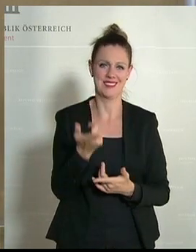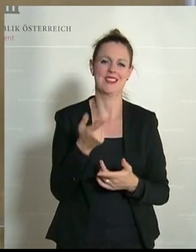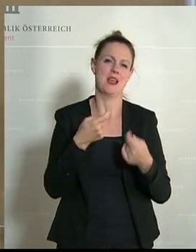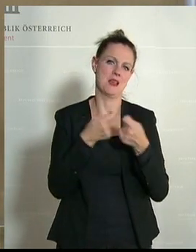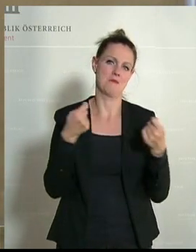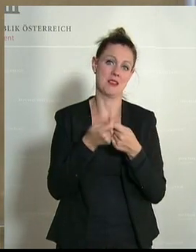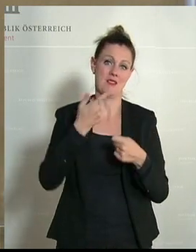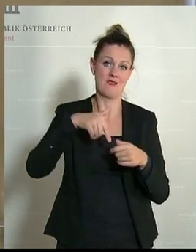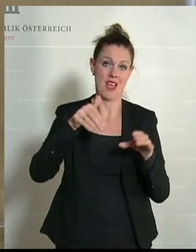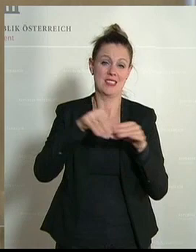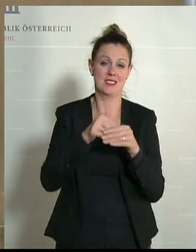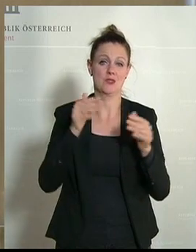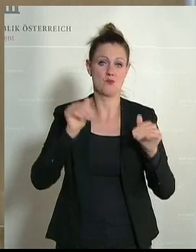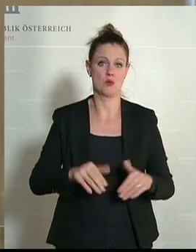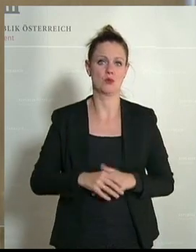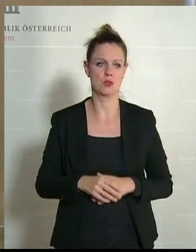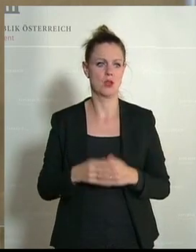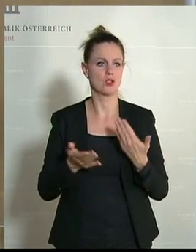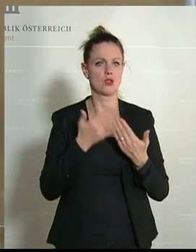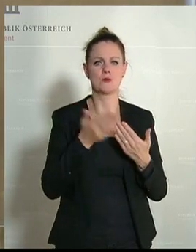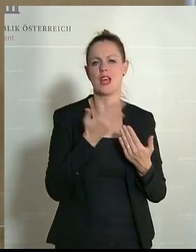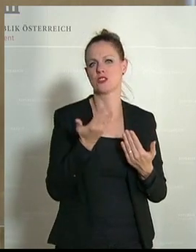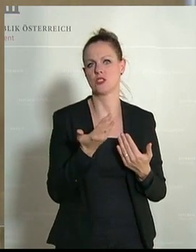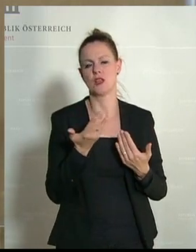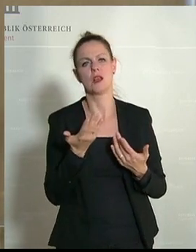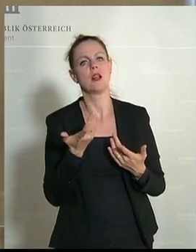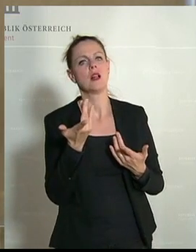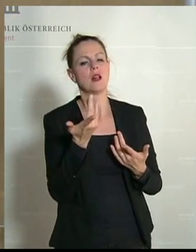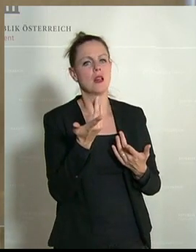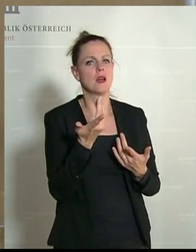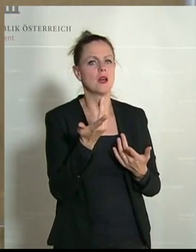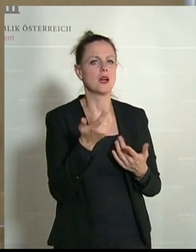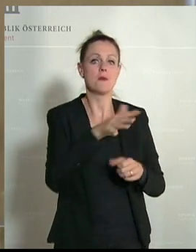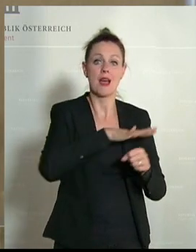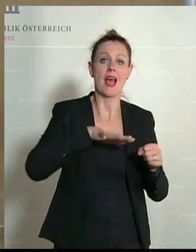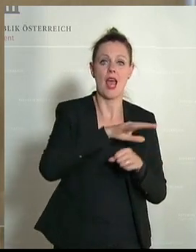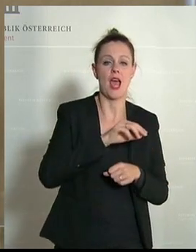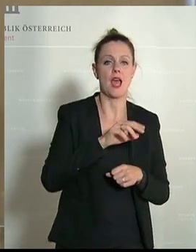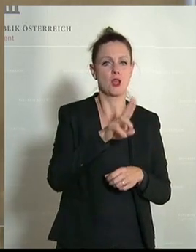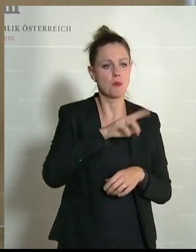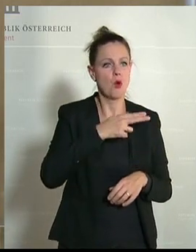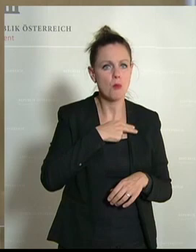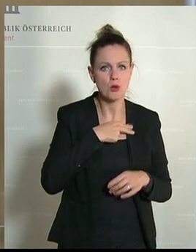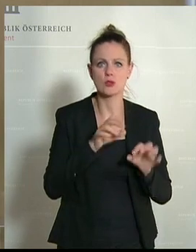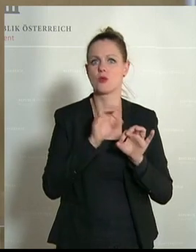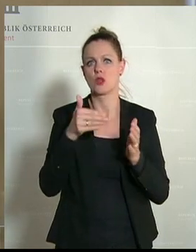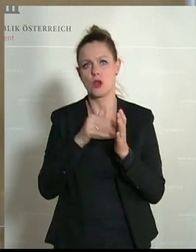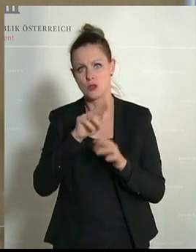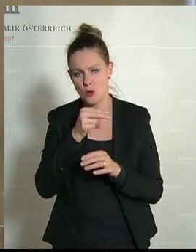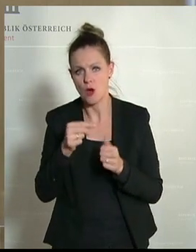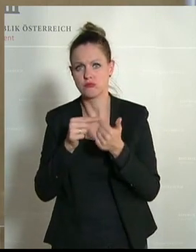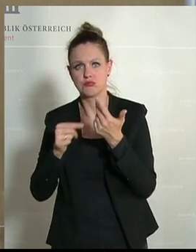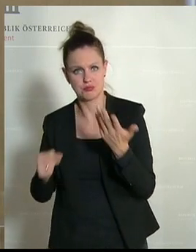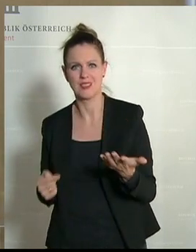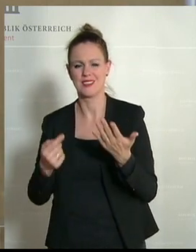Maßnahmen, die wir ersetzen wollen, ob das jetzt der Bereich des Blumenbonus ist oder ob das Bereich der Arbeitslosengelder ist oder ob das die 1.000 Euro sind.